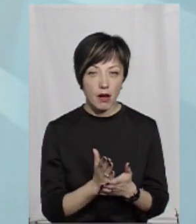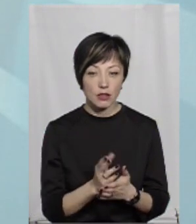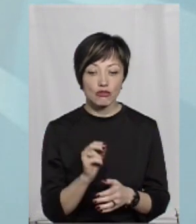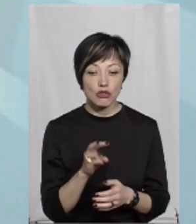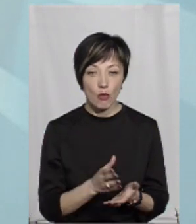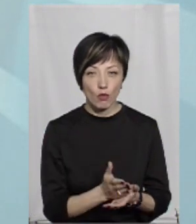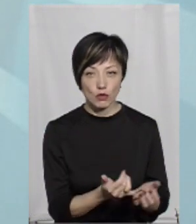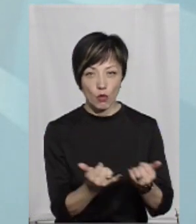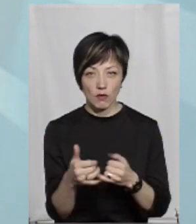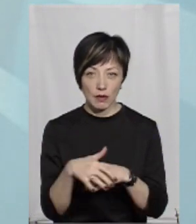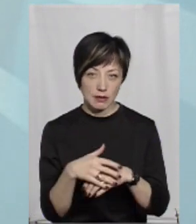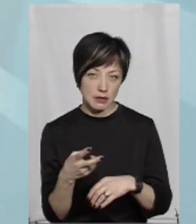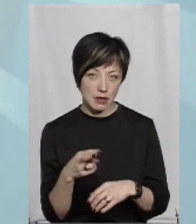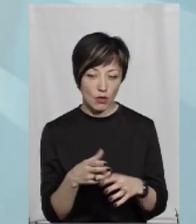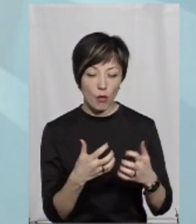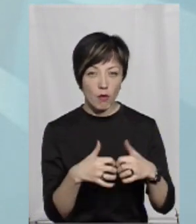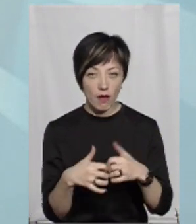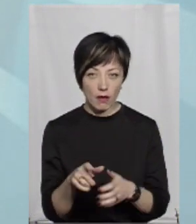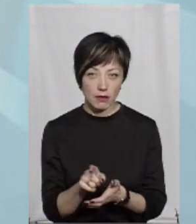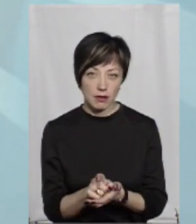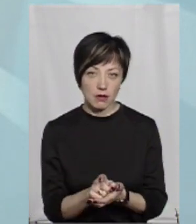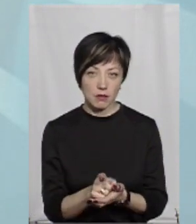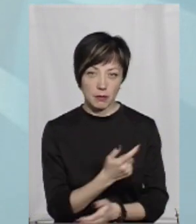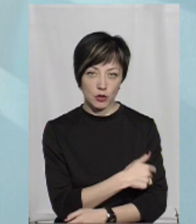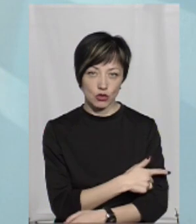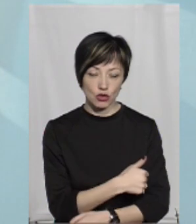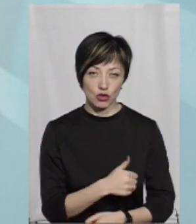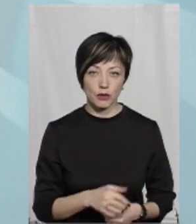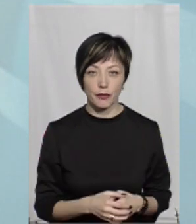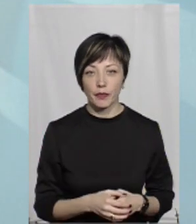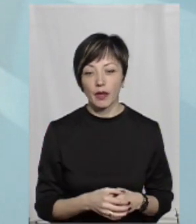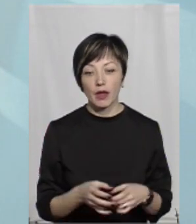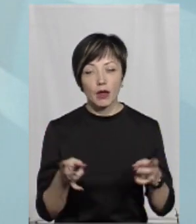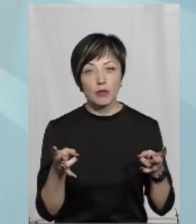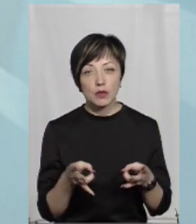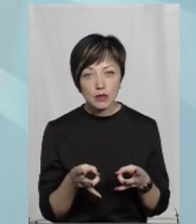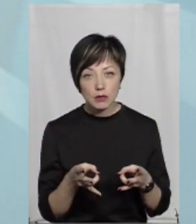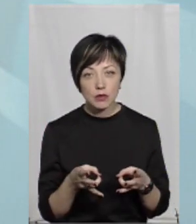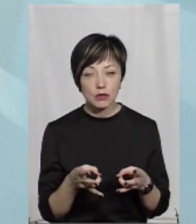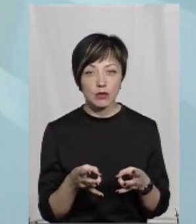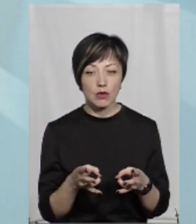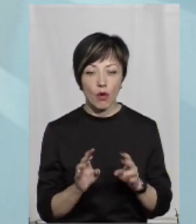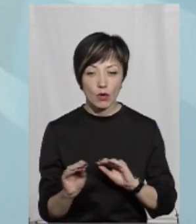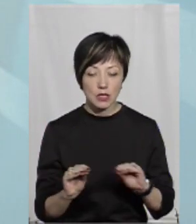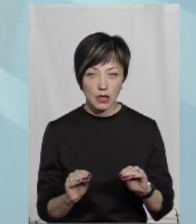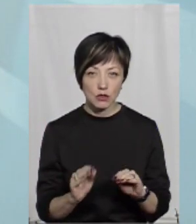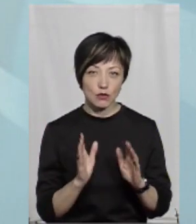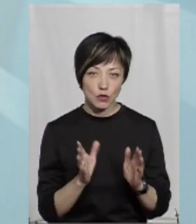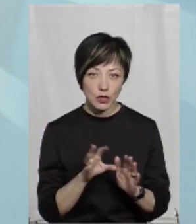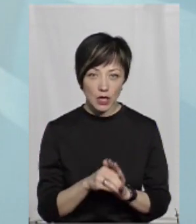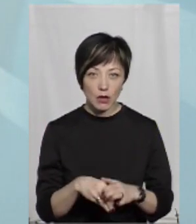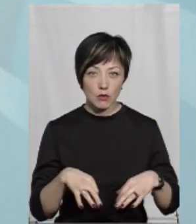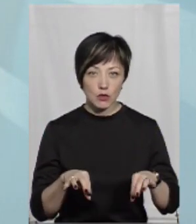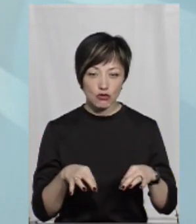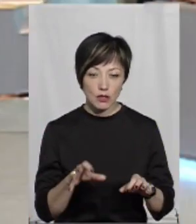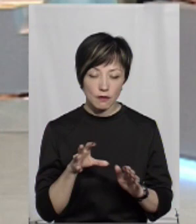чим обслуговувати населення, тобто обладнання, медичне обладнання, яке потрібно в табелі оснащення, воно буде, і